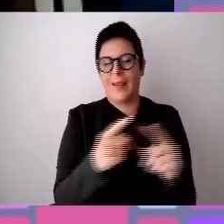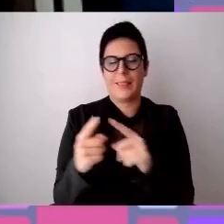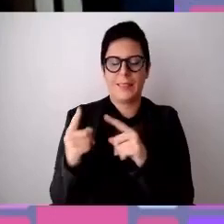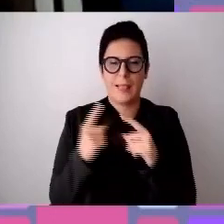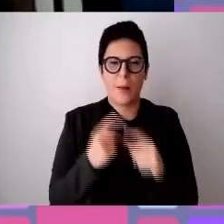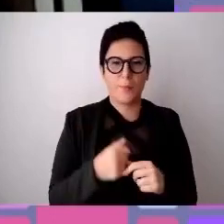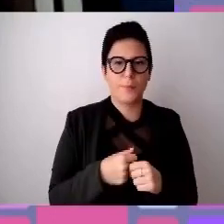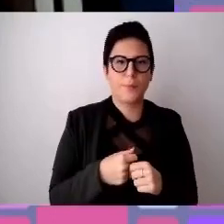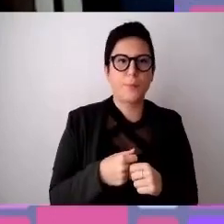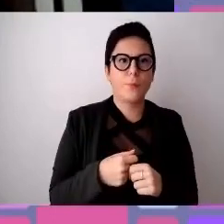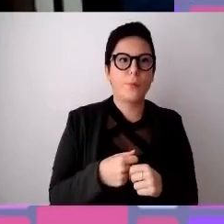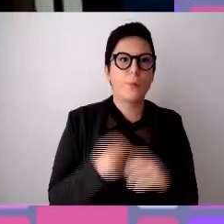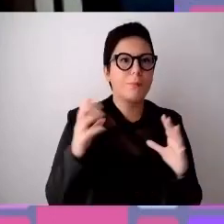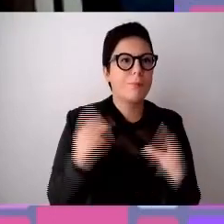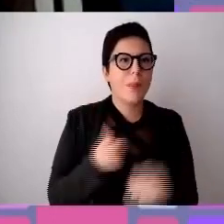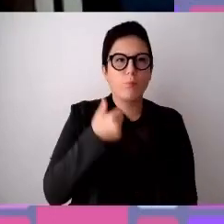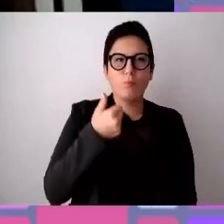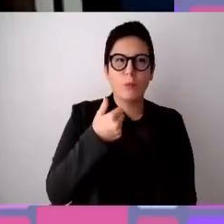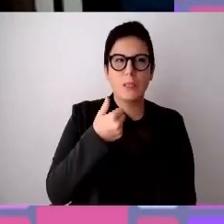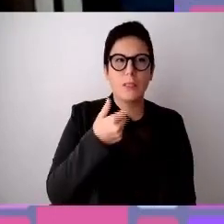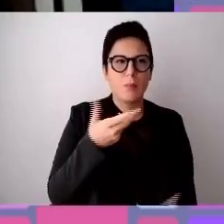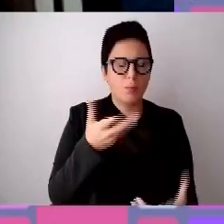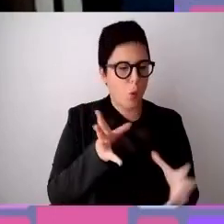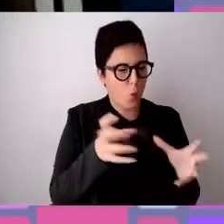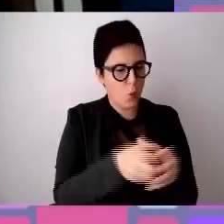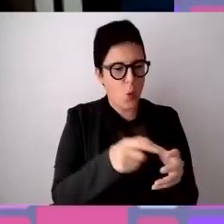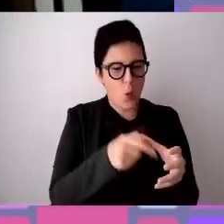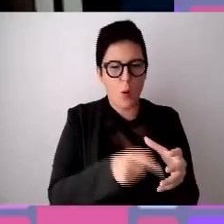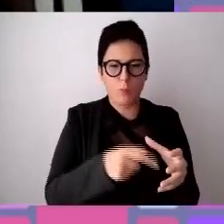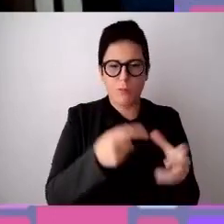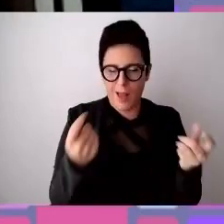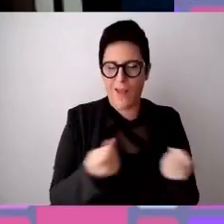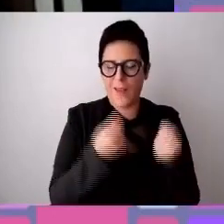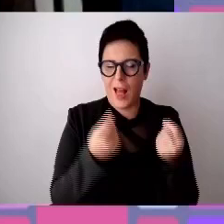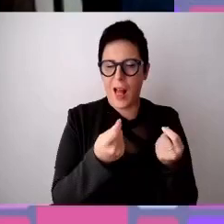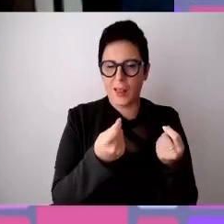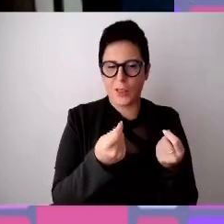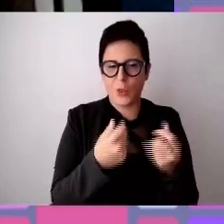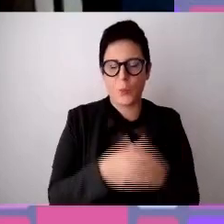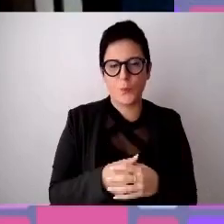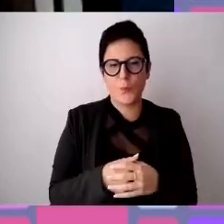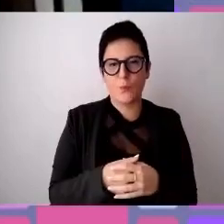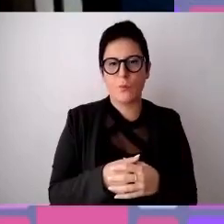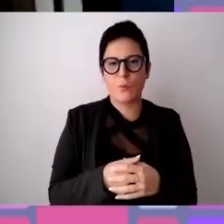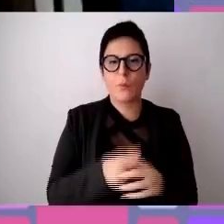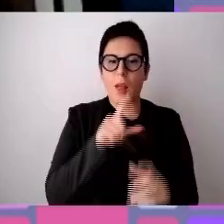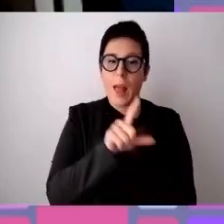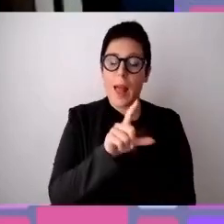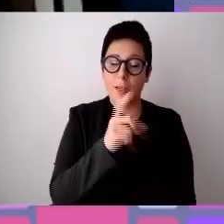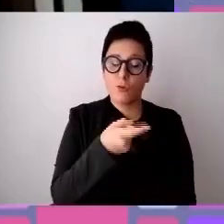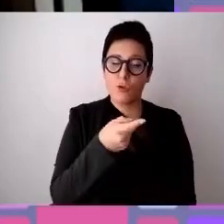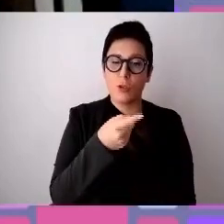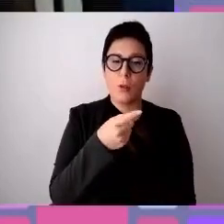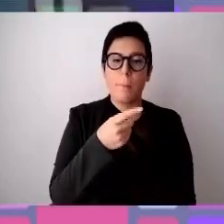cominciamo e riapriamo questa prima parte dell'evento su LGBTQ+, con Marilena